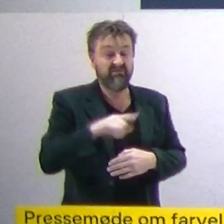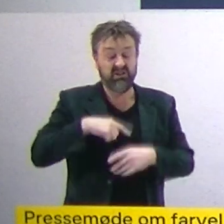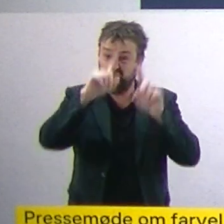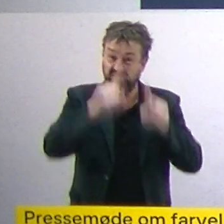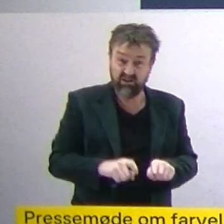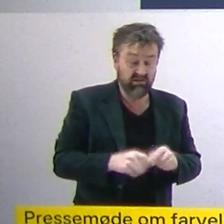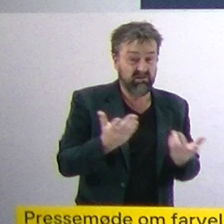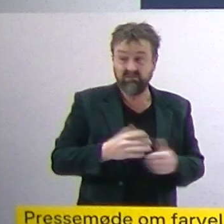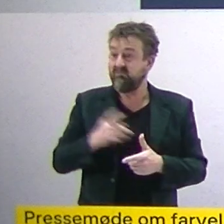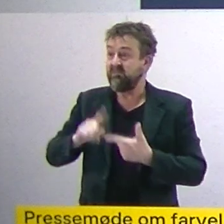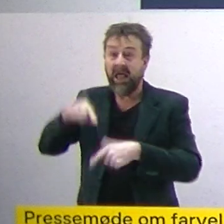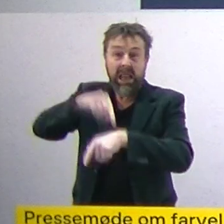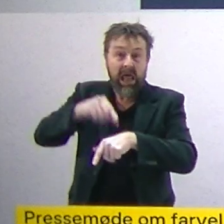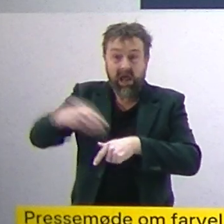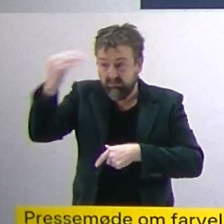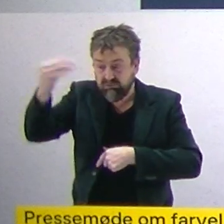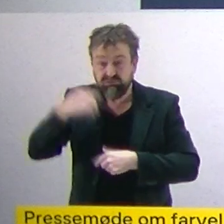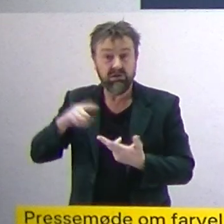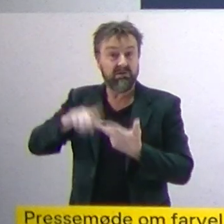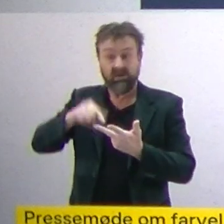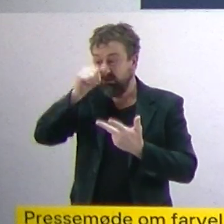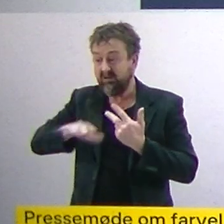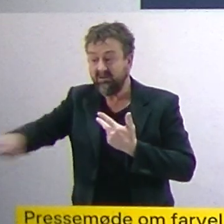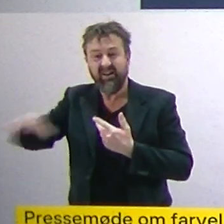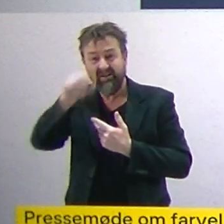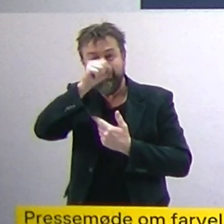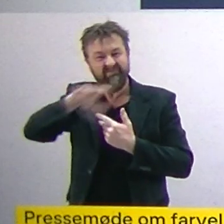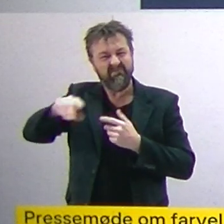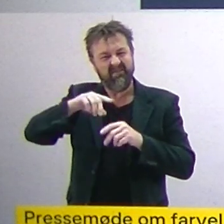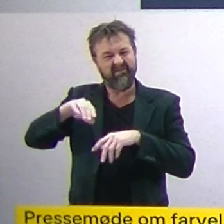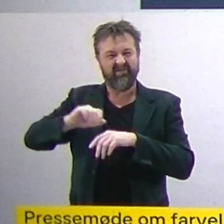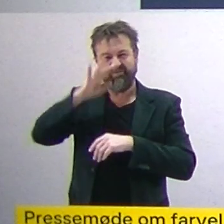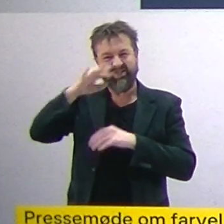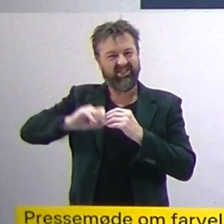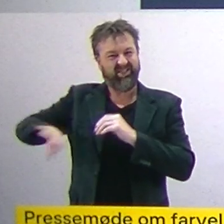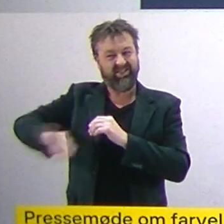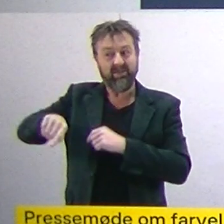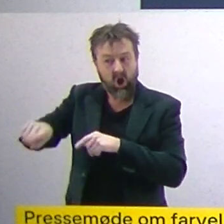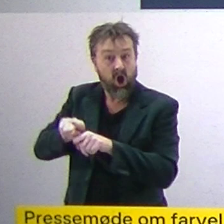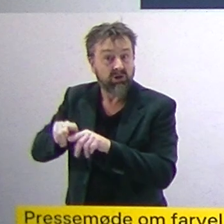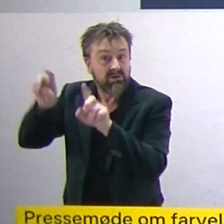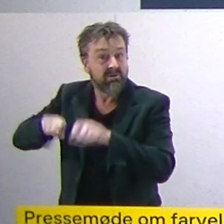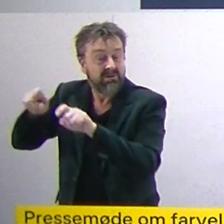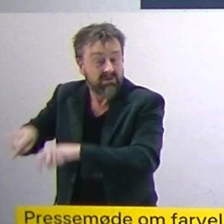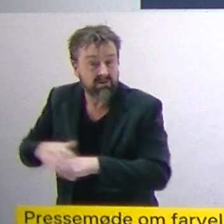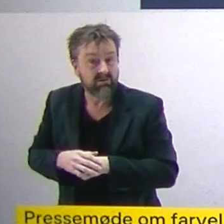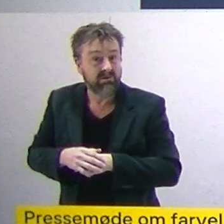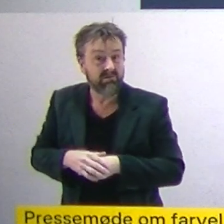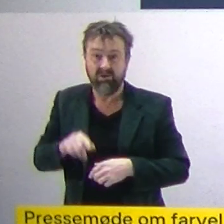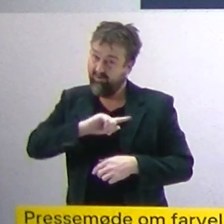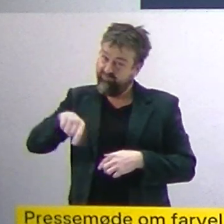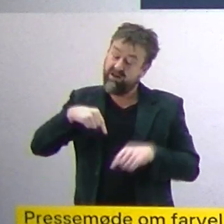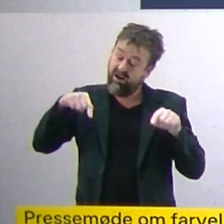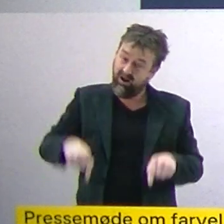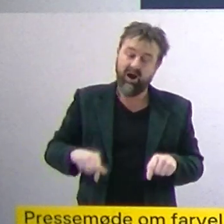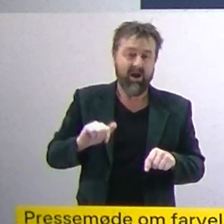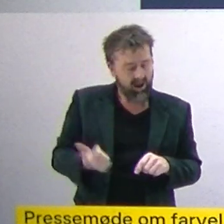indberetninger fra læger, og måske vigtigst af alt, den omfattende variant overvågning, som er i verdensklasse.